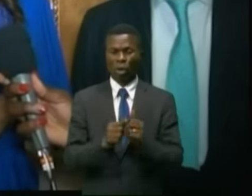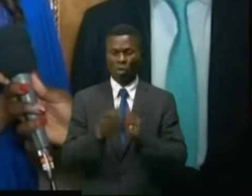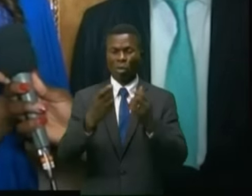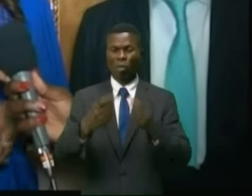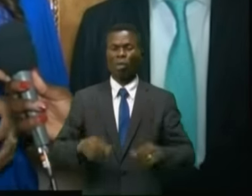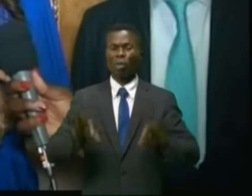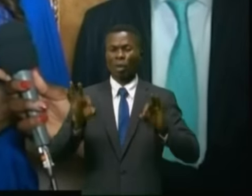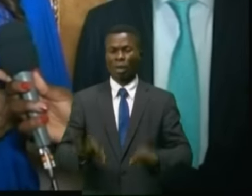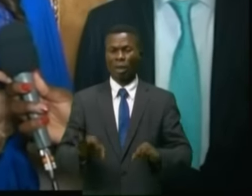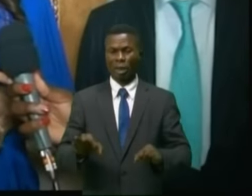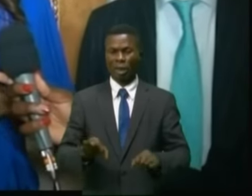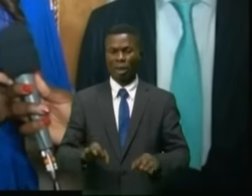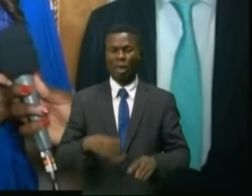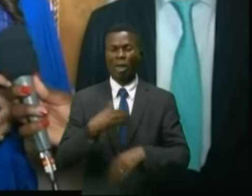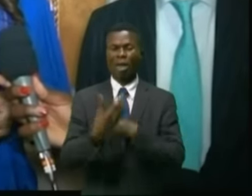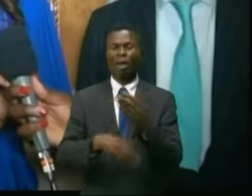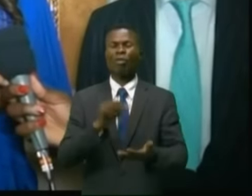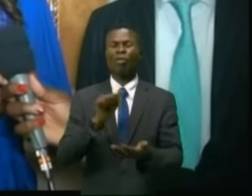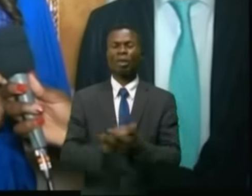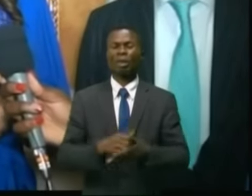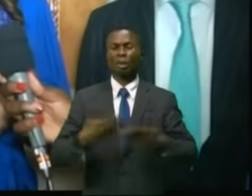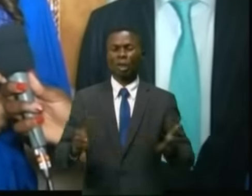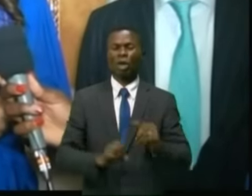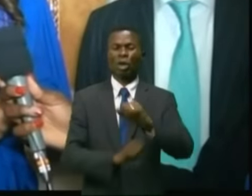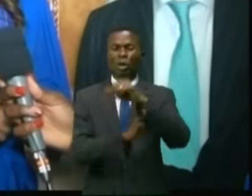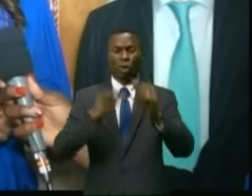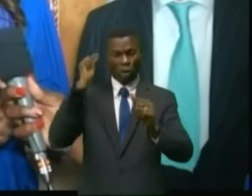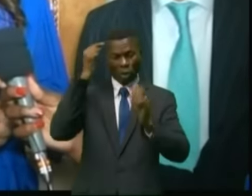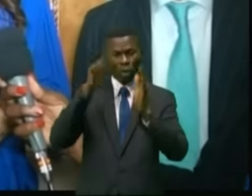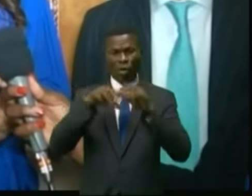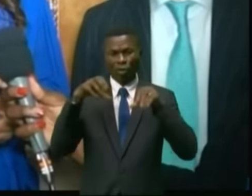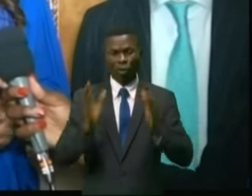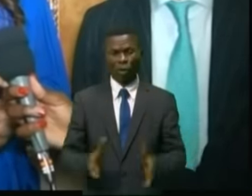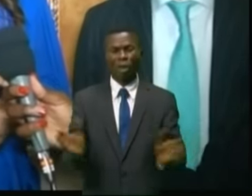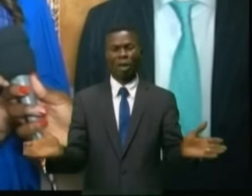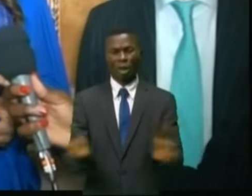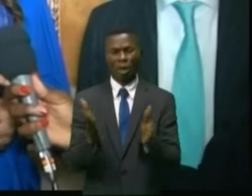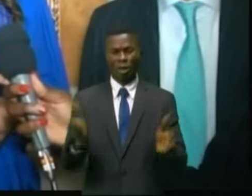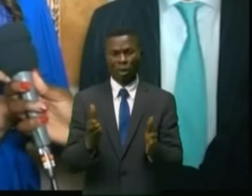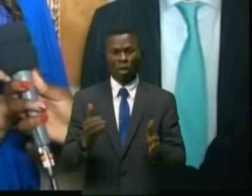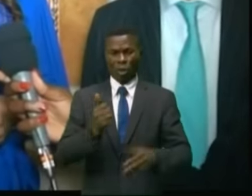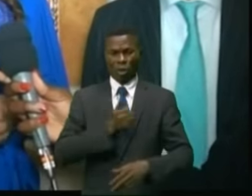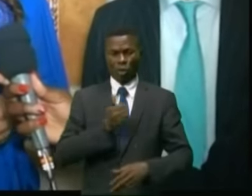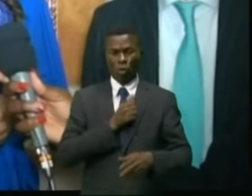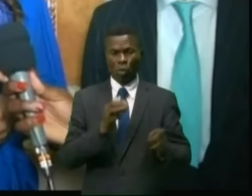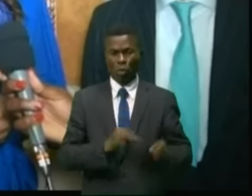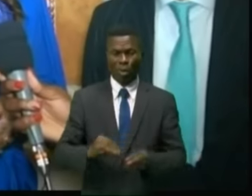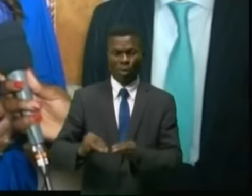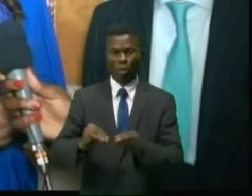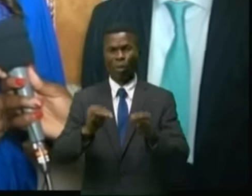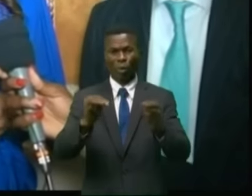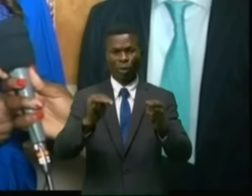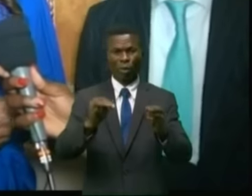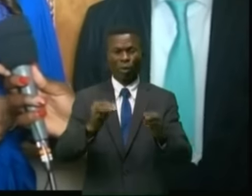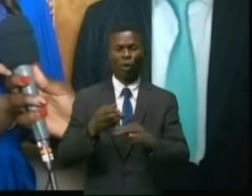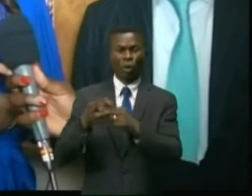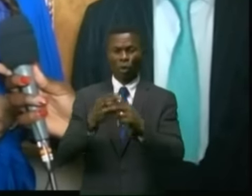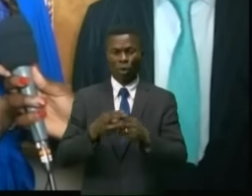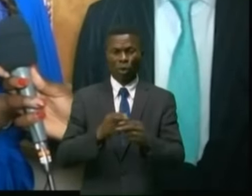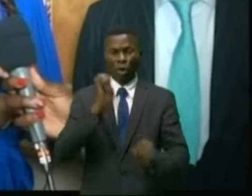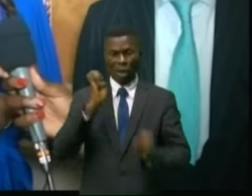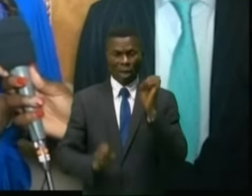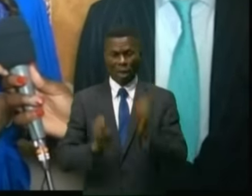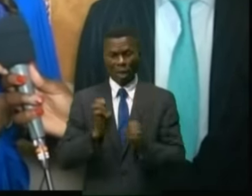important,'est que devant comment est-ce qu vont accompagner le gouvernement congolais pour renforcer nos propres méthodes de suivi et